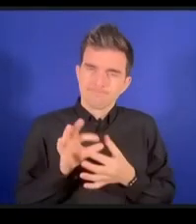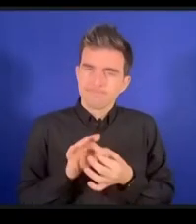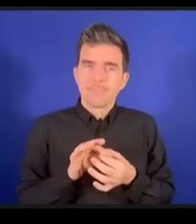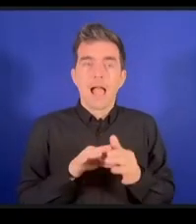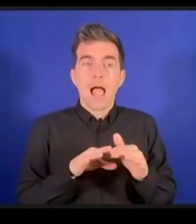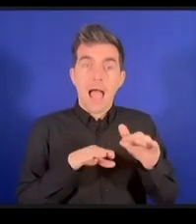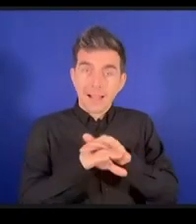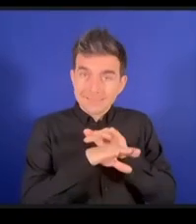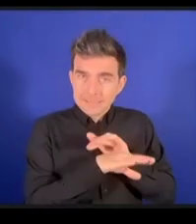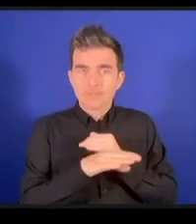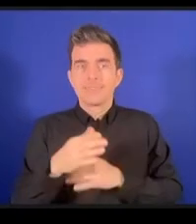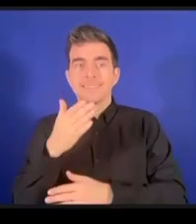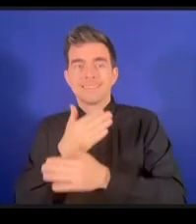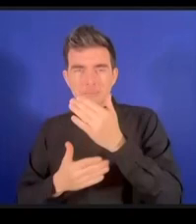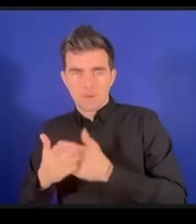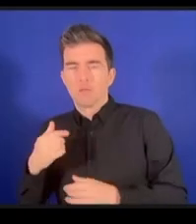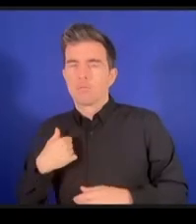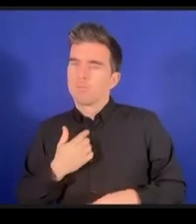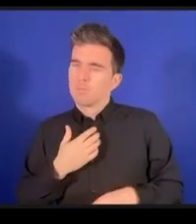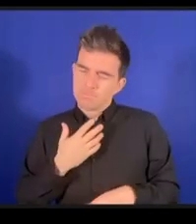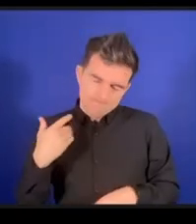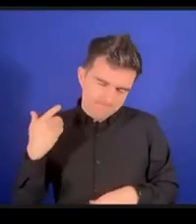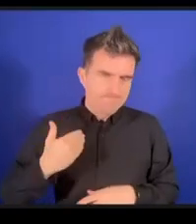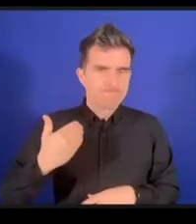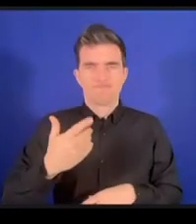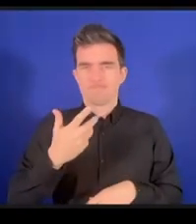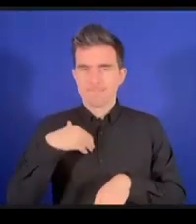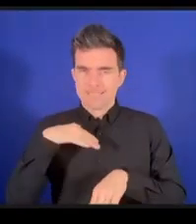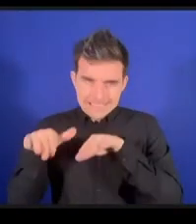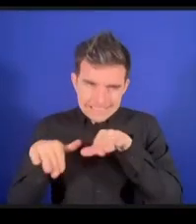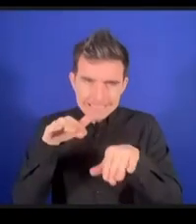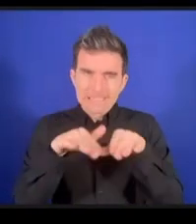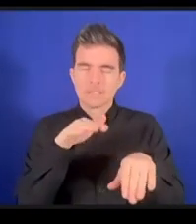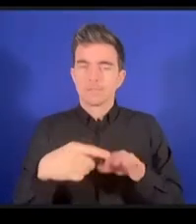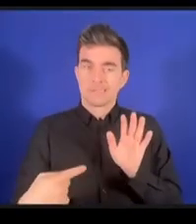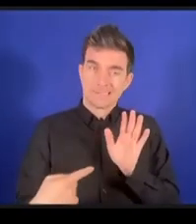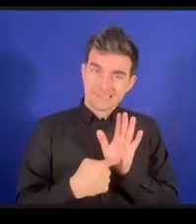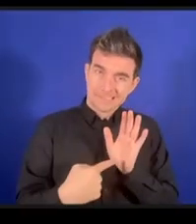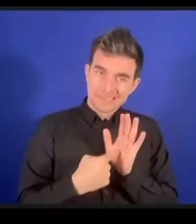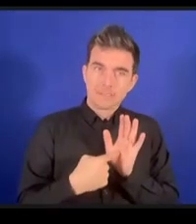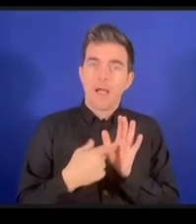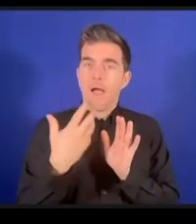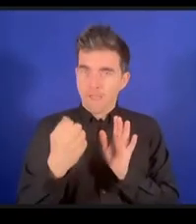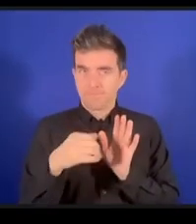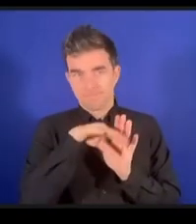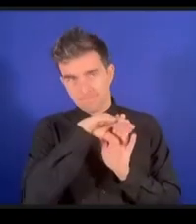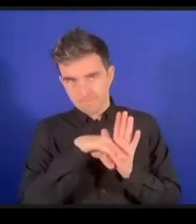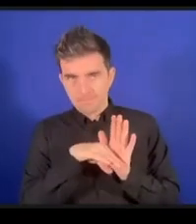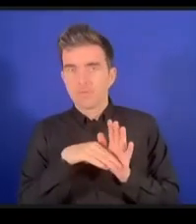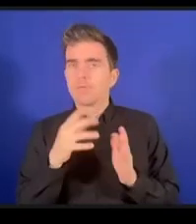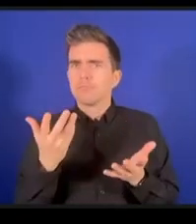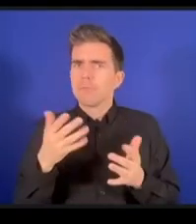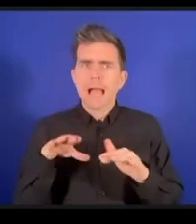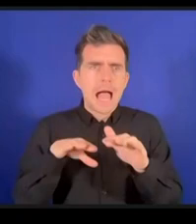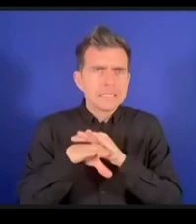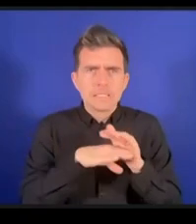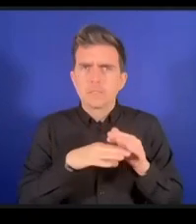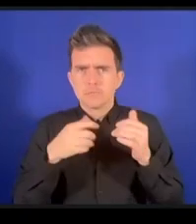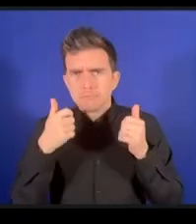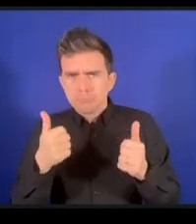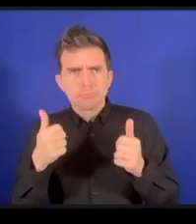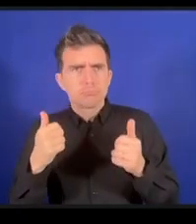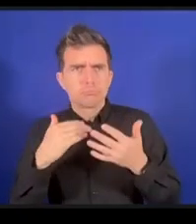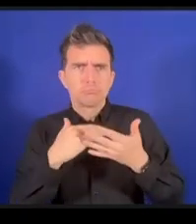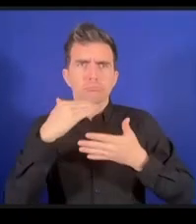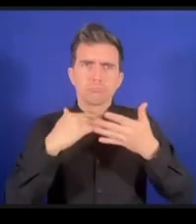ウェブコンテンツアクセシビリティガイドラインこれはバージョン2.0に入りましたがこれに準拠するようにしていますこの